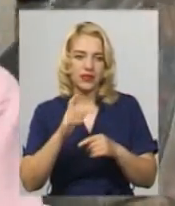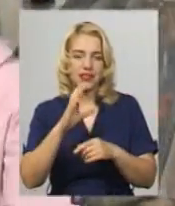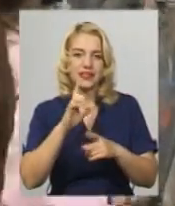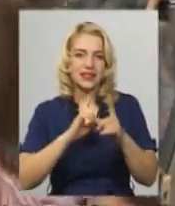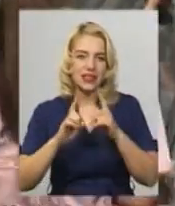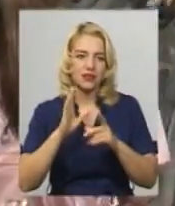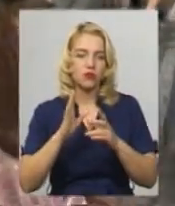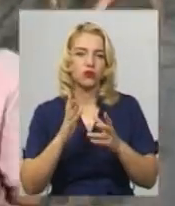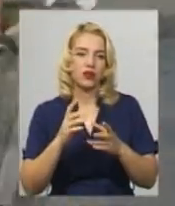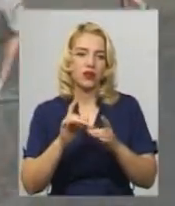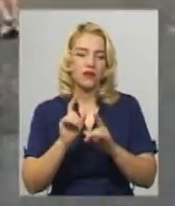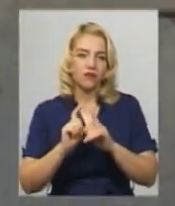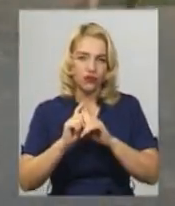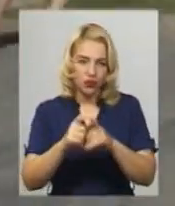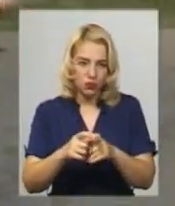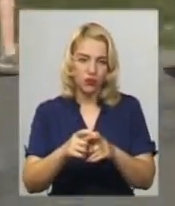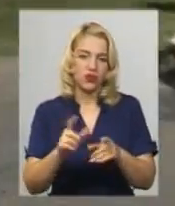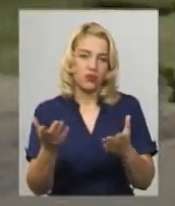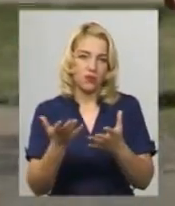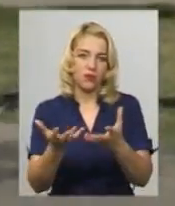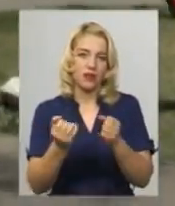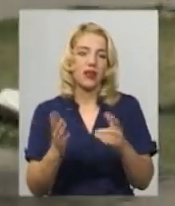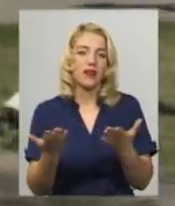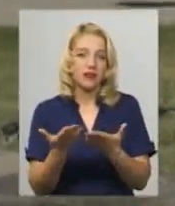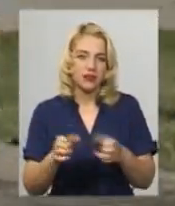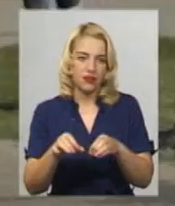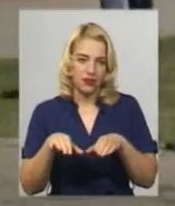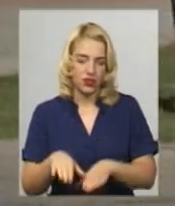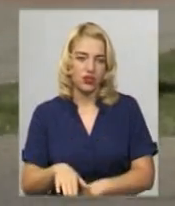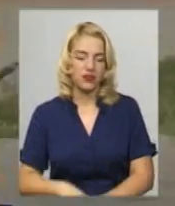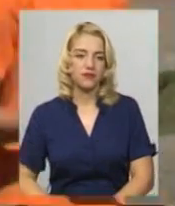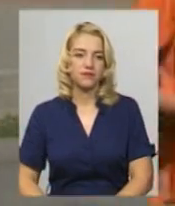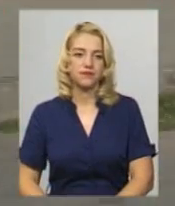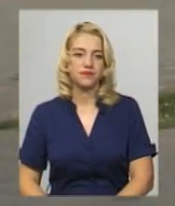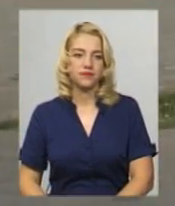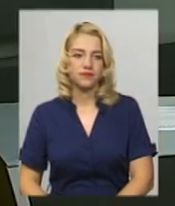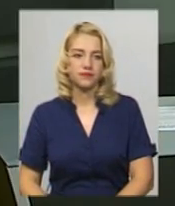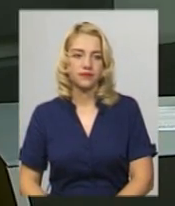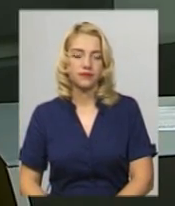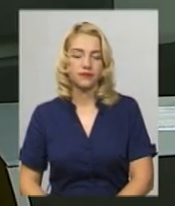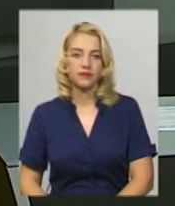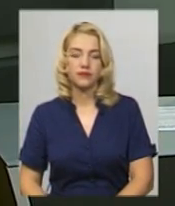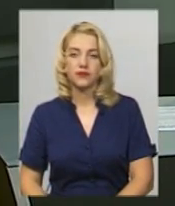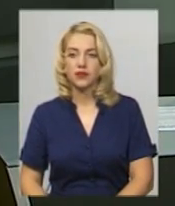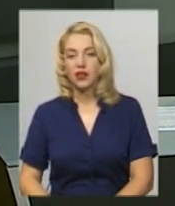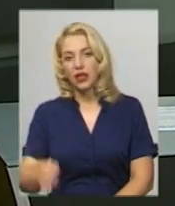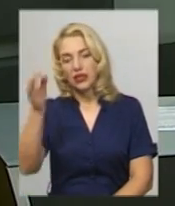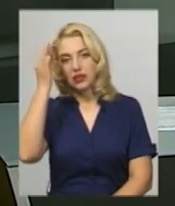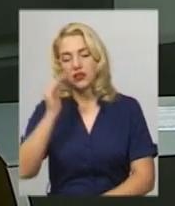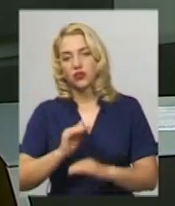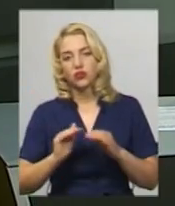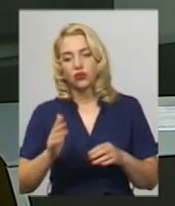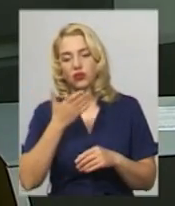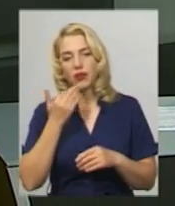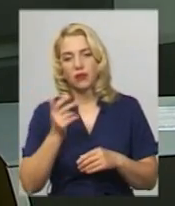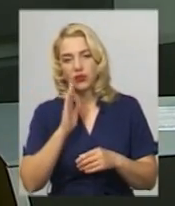Леся Боровець, Богдан Семенюк, Володимир Занчуковський, Іван Мовчан. Новини на Суспільному. Хмельницький. Нагадаю, дітей, які не